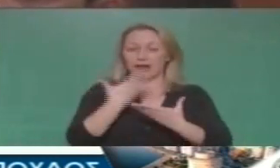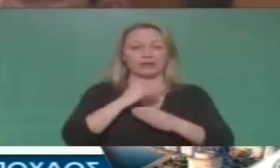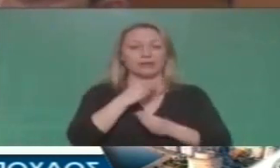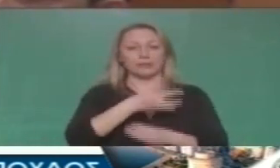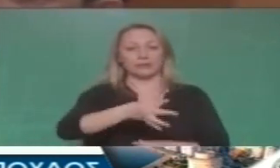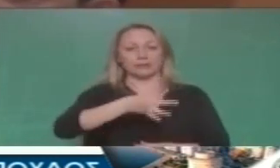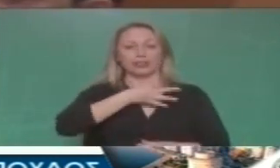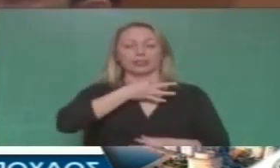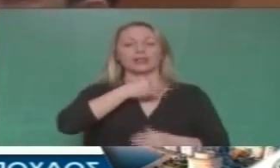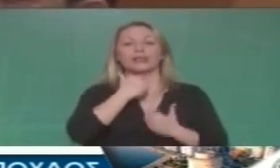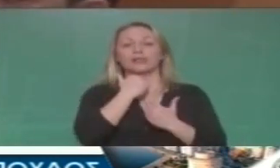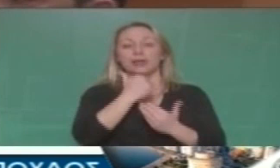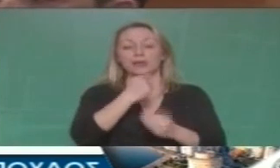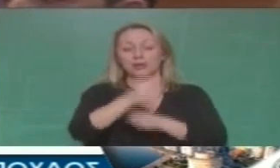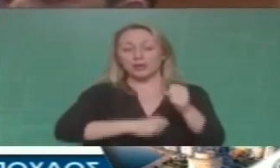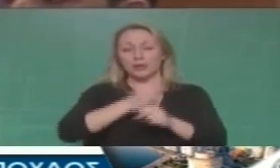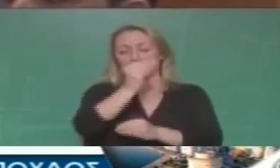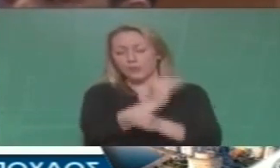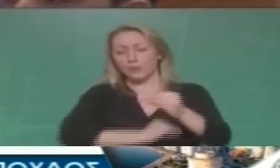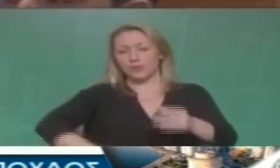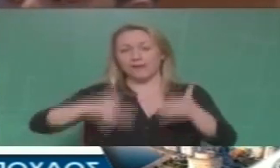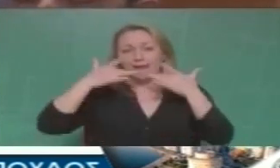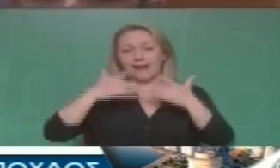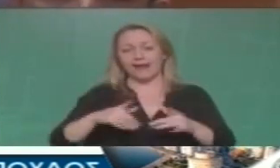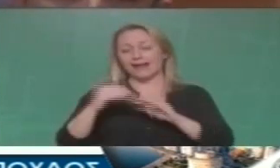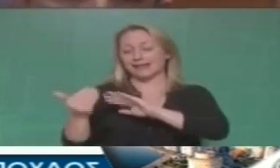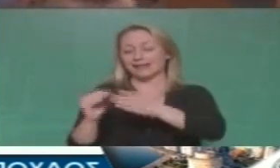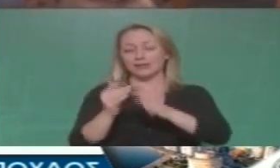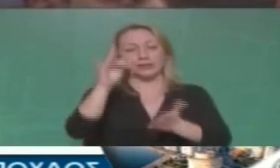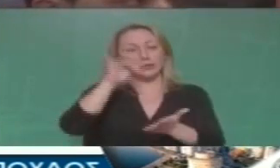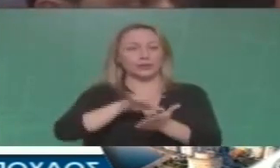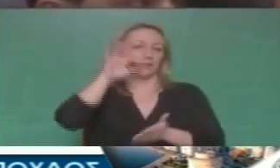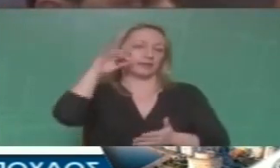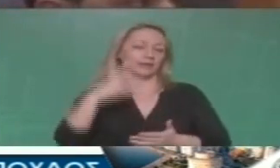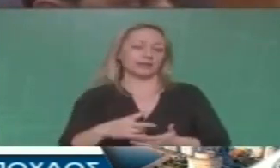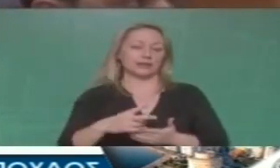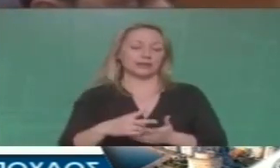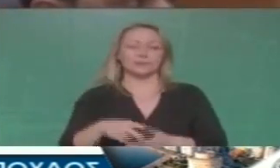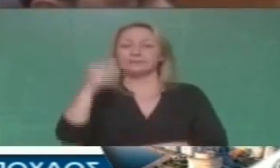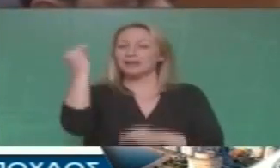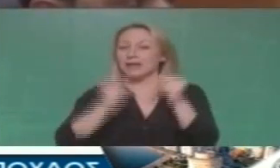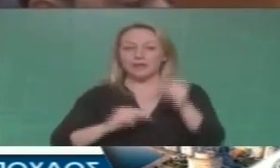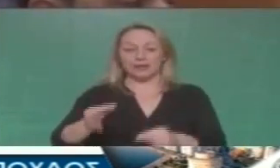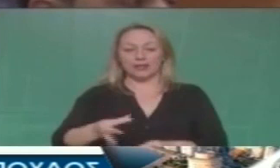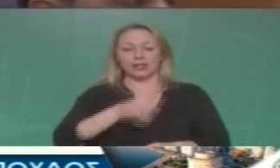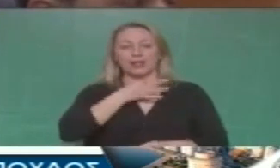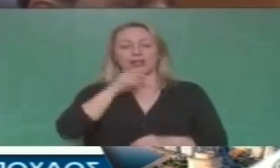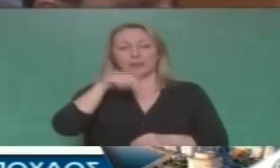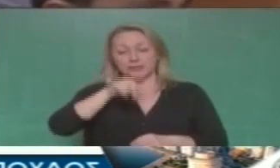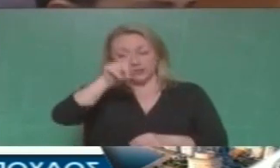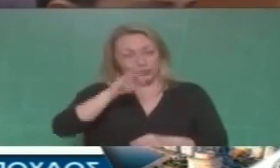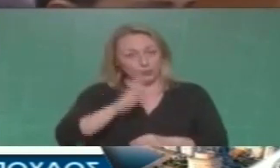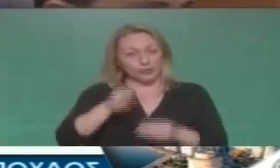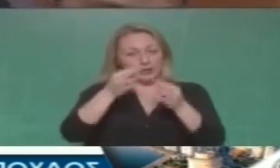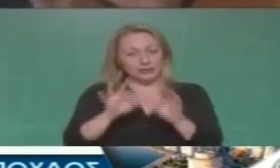εδώ και χρόνια και προβλέπεται χειρότερη κατάσταση στις γειτονίες και στους κέντρους της πόλης ποια είναι αυτά τα προβλήματα που θα μπορούσαν σε έναν βαθμό να